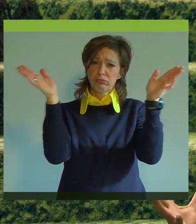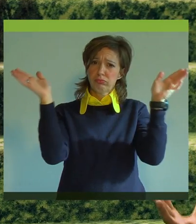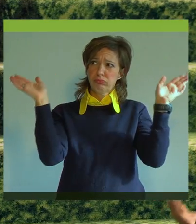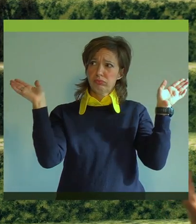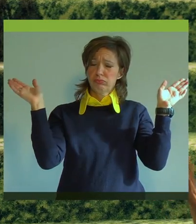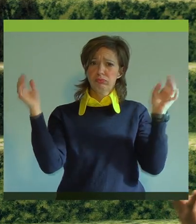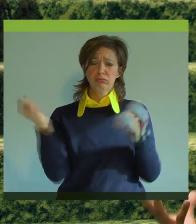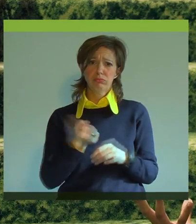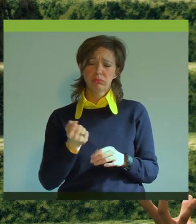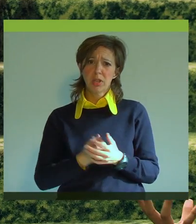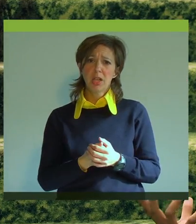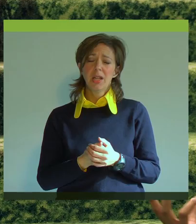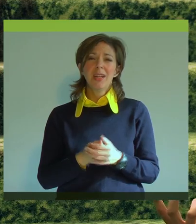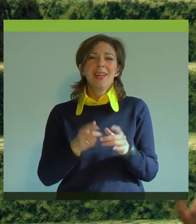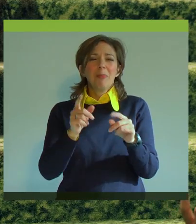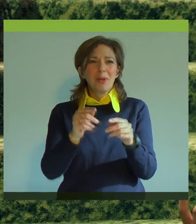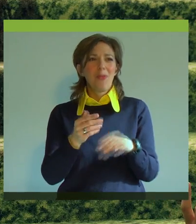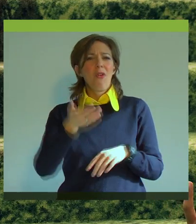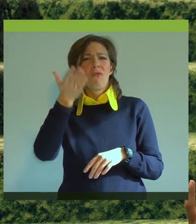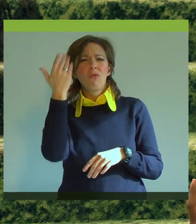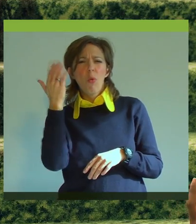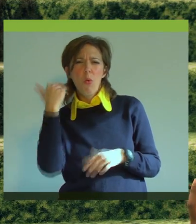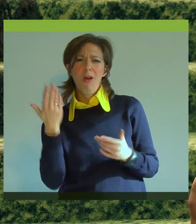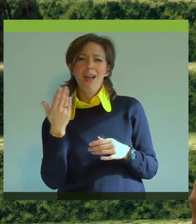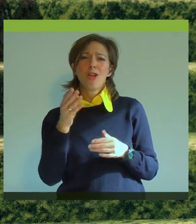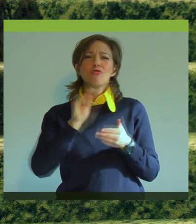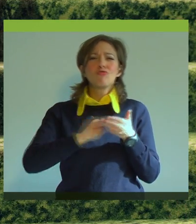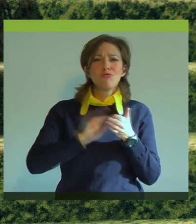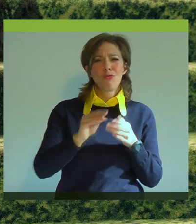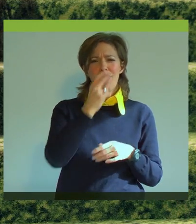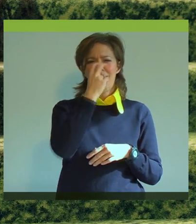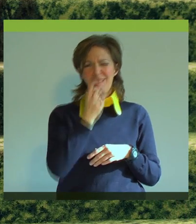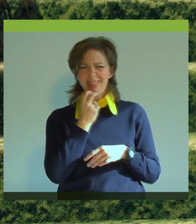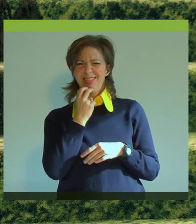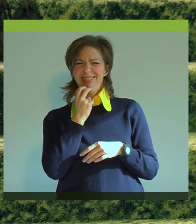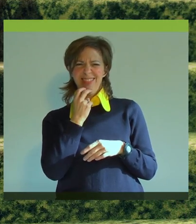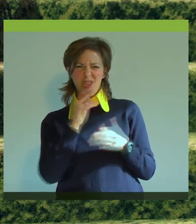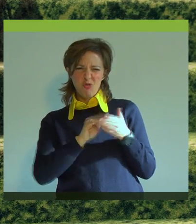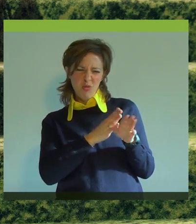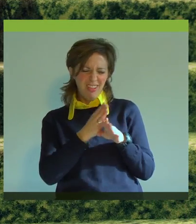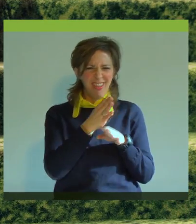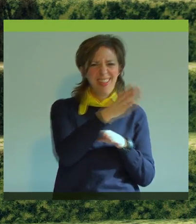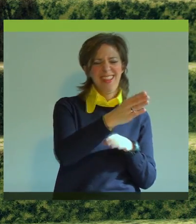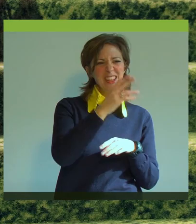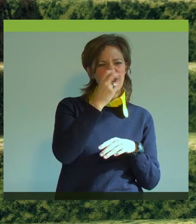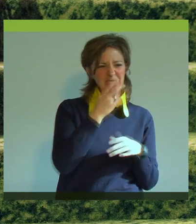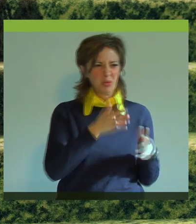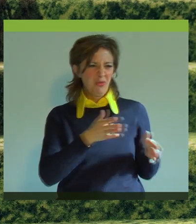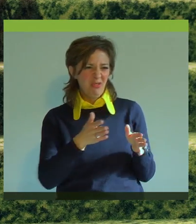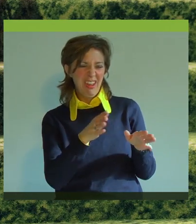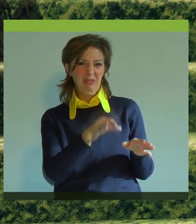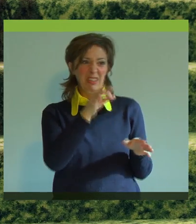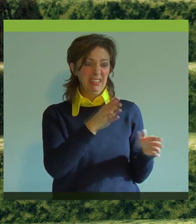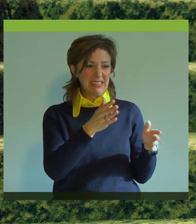größer. Der wächst ungemein. Also sprich von der Schülerin, die sich irgendwie da durchboxt in der Schule und